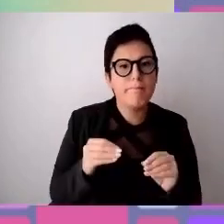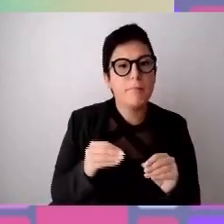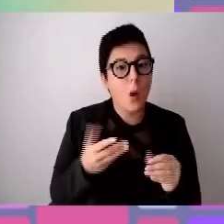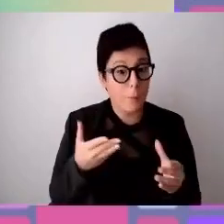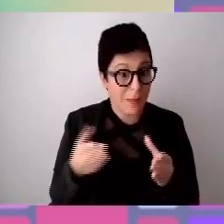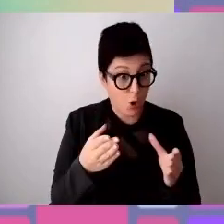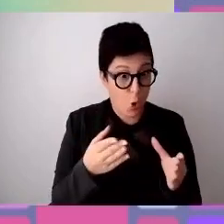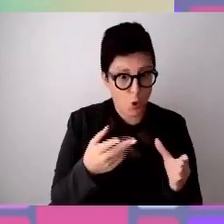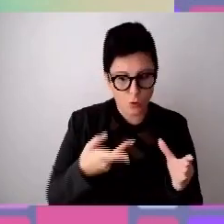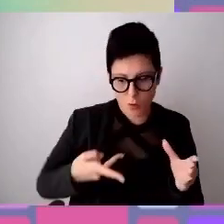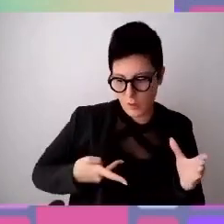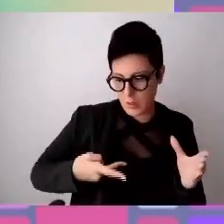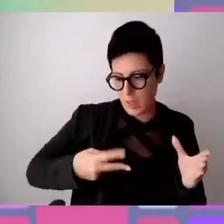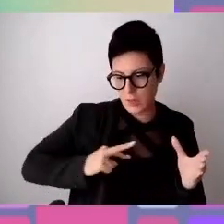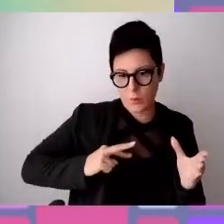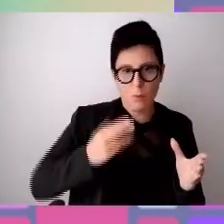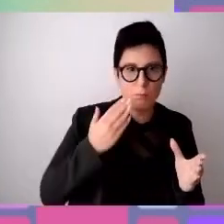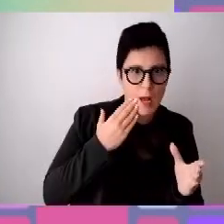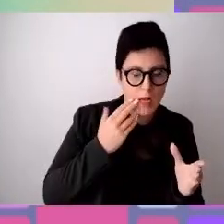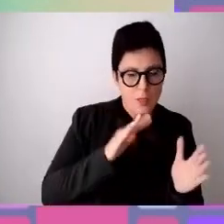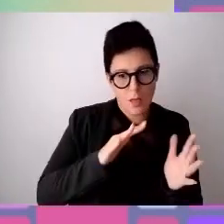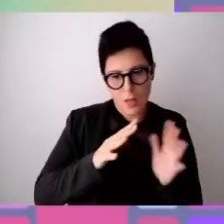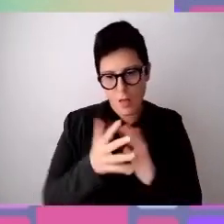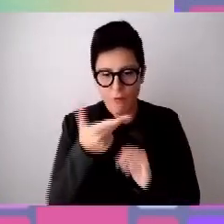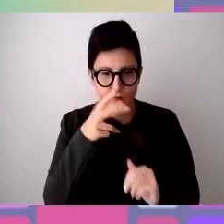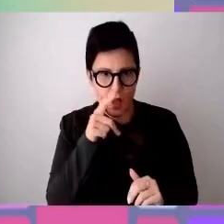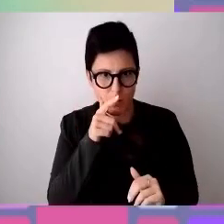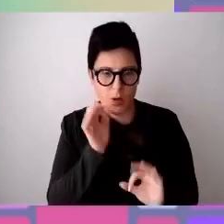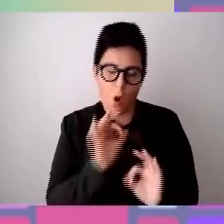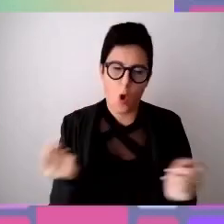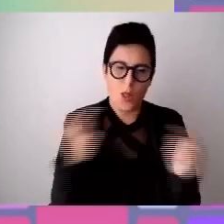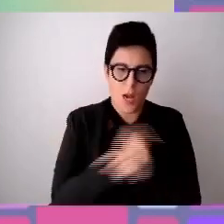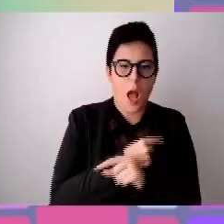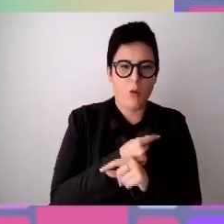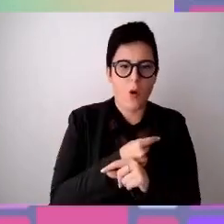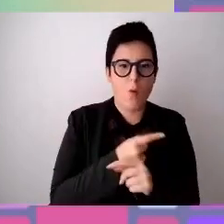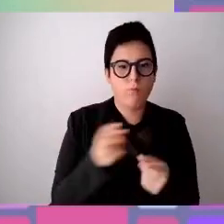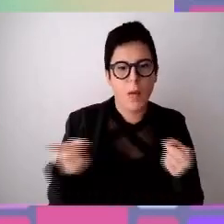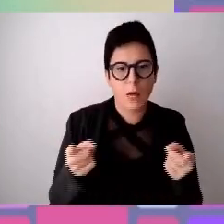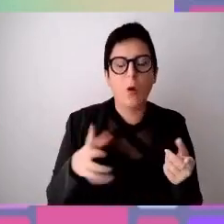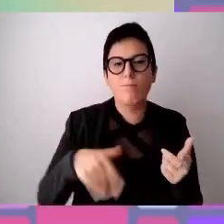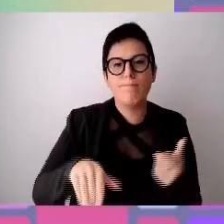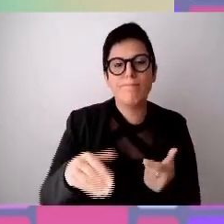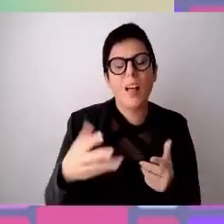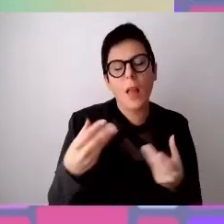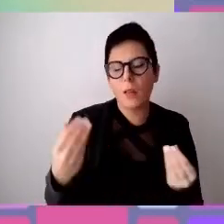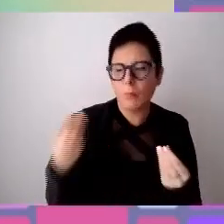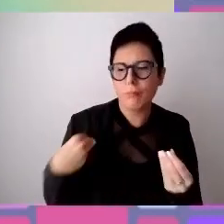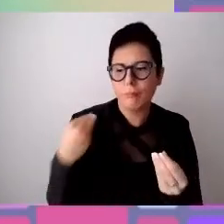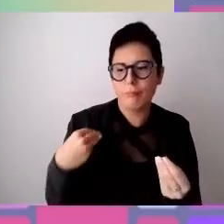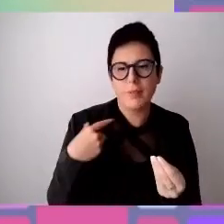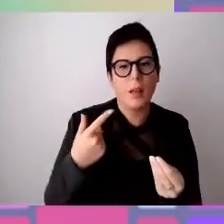transizione da maschio a femmine o da femmine a maschio. Quindi diciamo che ci sono molte, molte